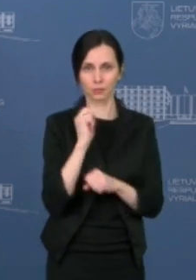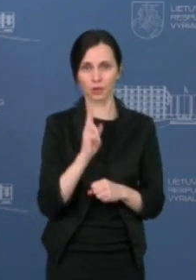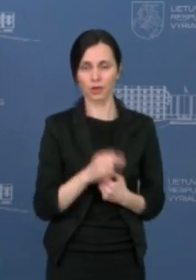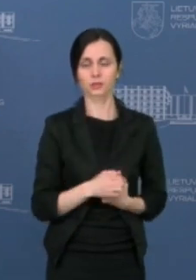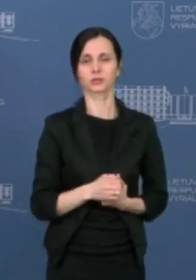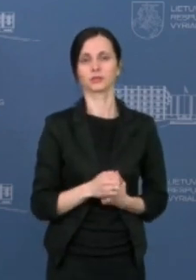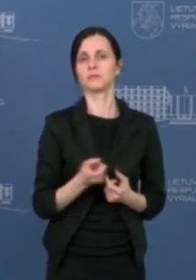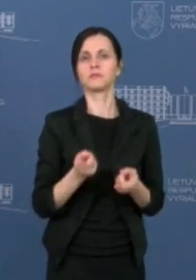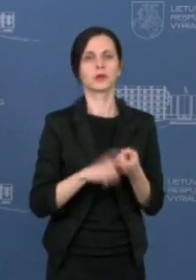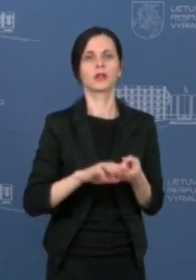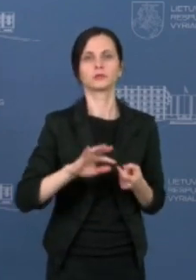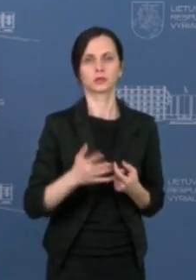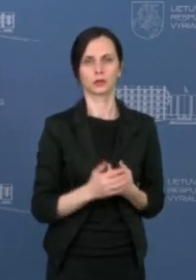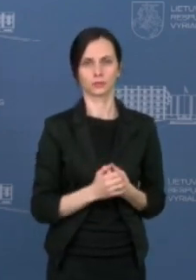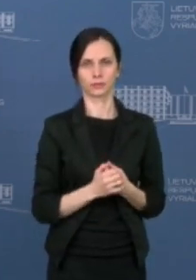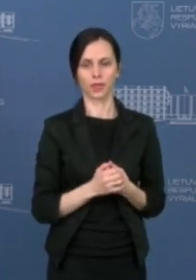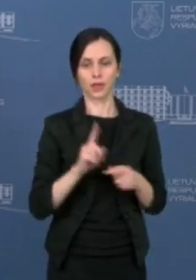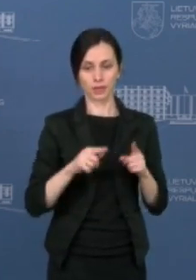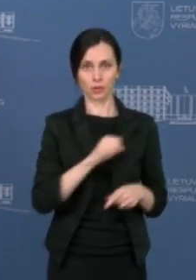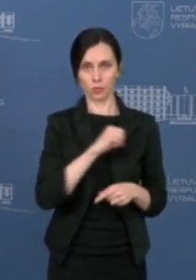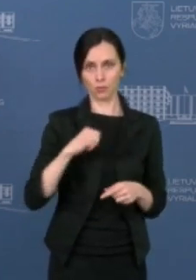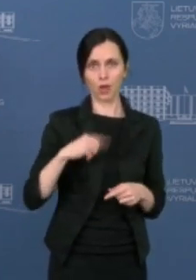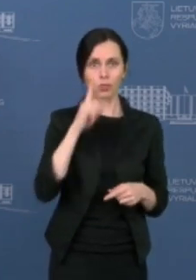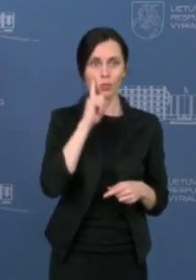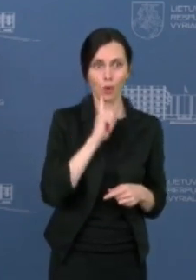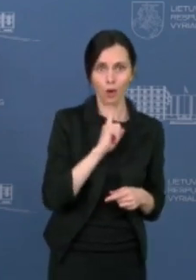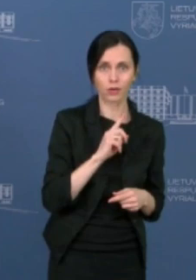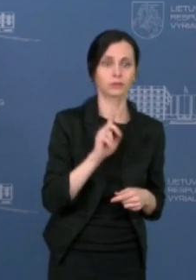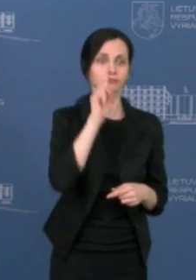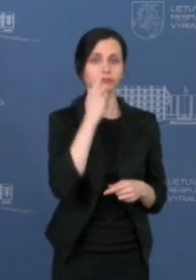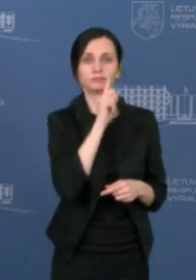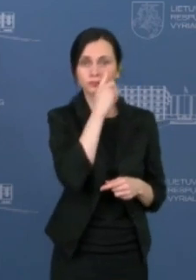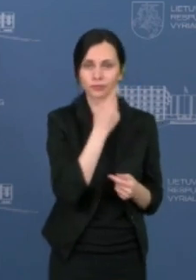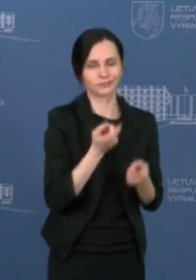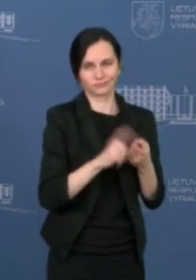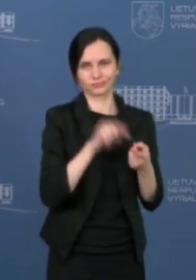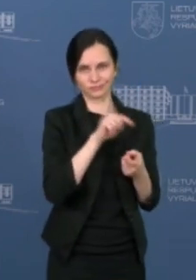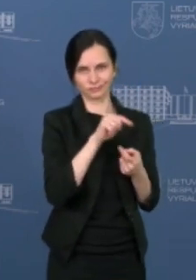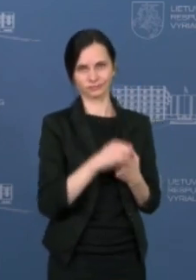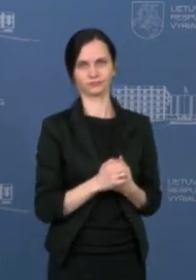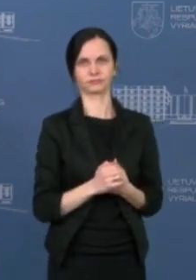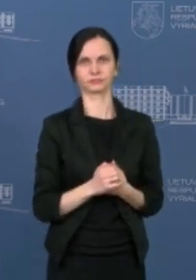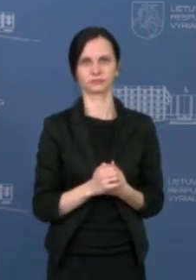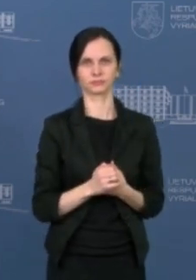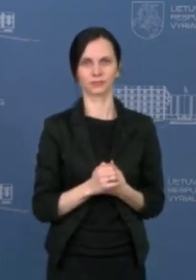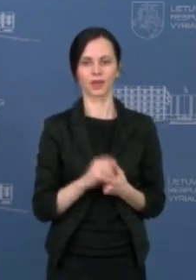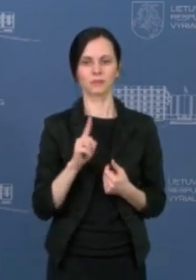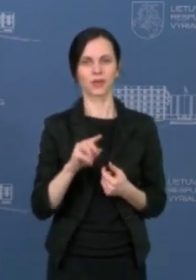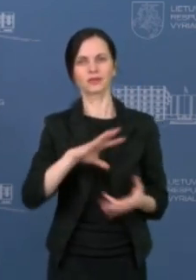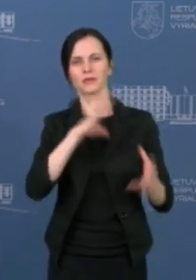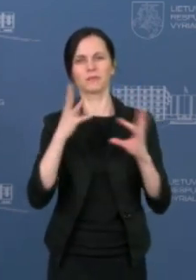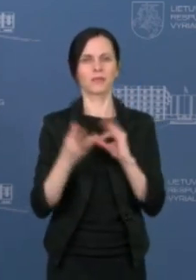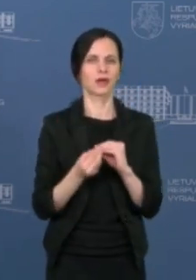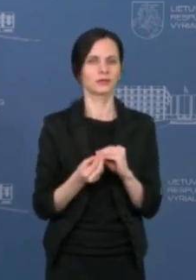galbūt čia priklausysimu to, kiek aišku žmonių kreipsis, tai aš gal tik norėčiau, gal taip maždaug bendrams supratimui,